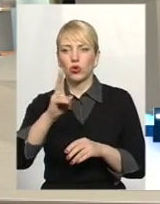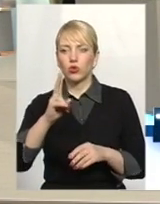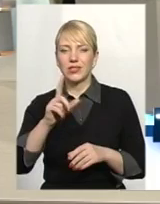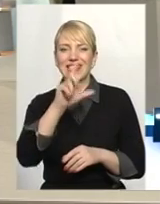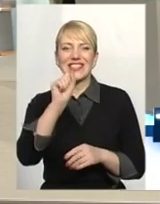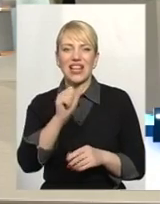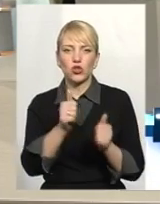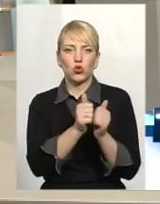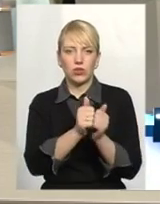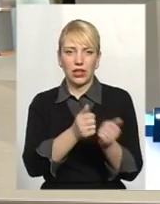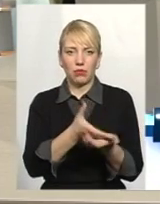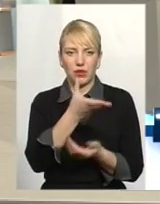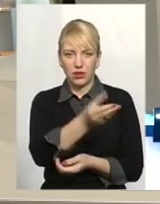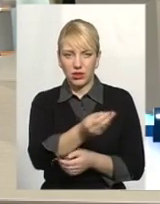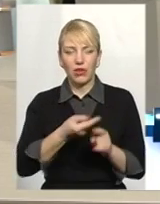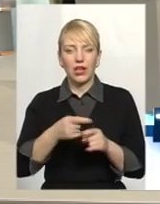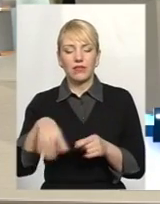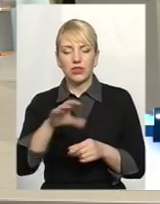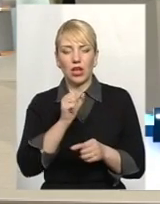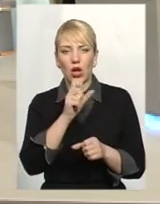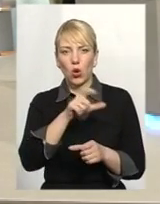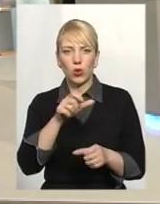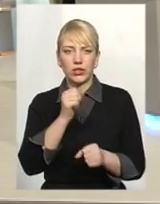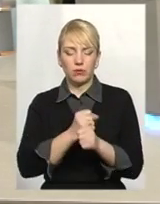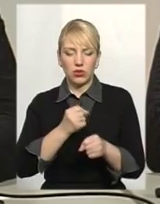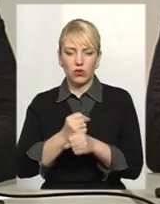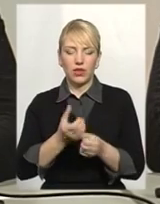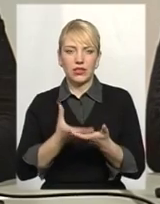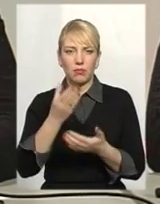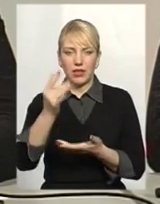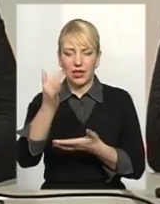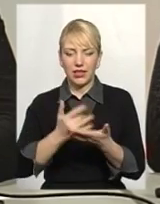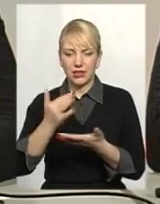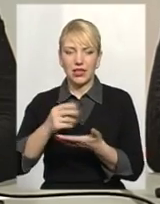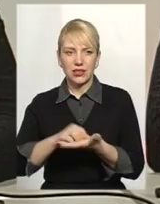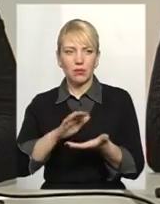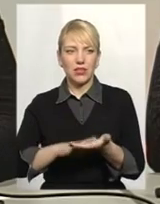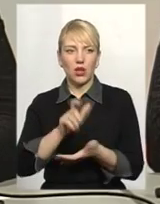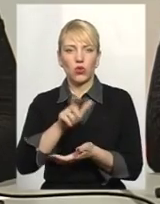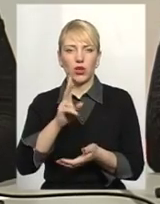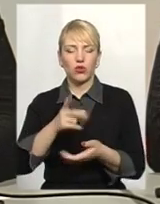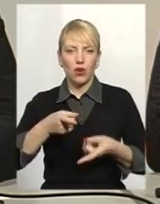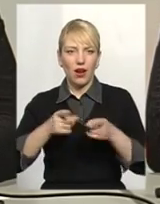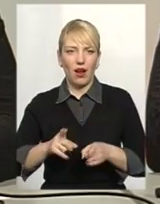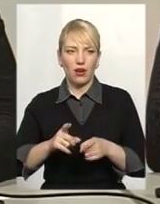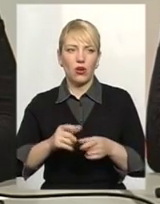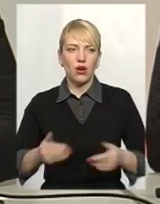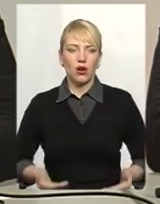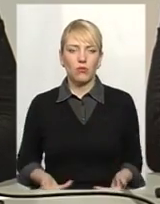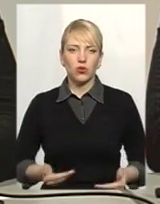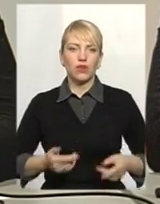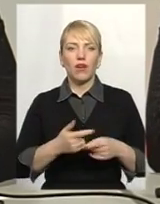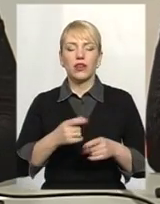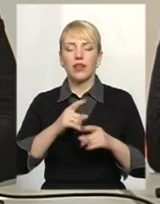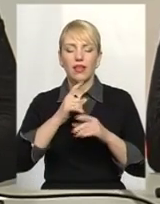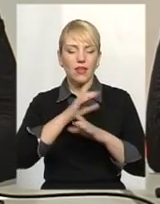Тобто люди спрацювали, зробили такий реєстр, записали тих людей, які реально проживають, і питань в них не було ніяких, ні до